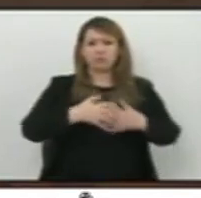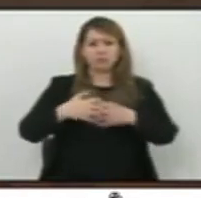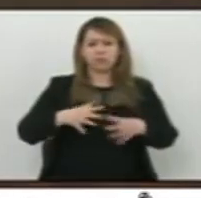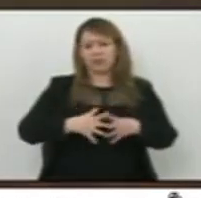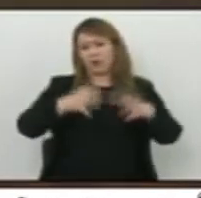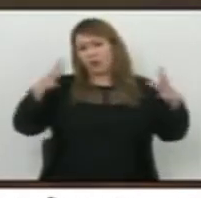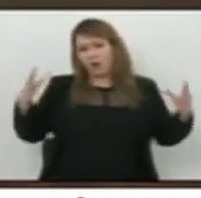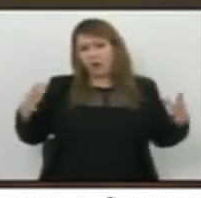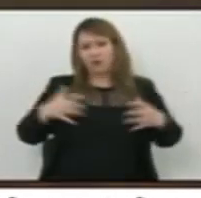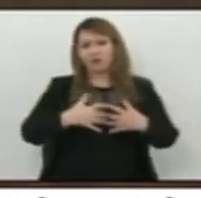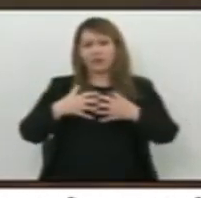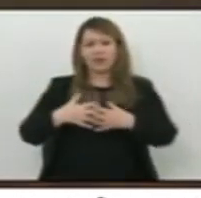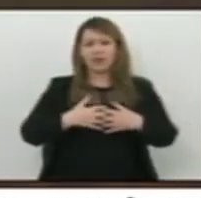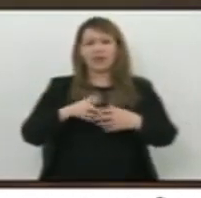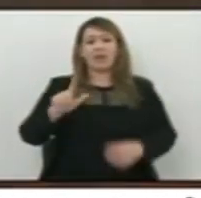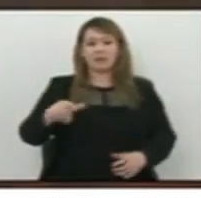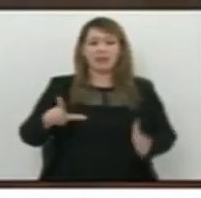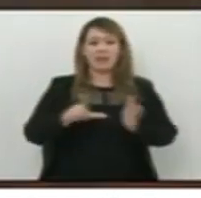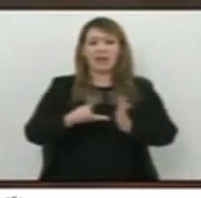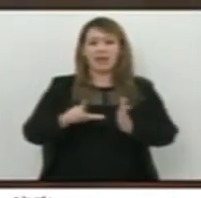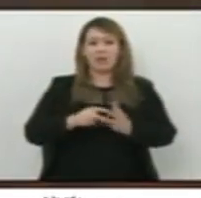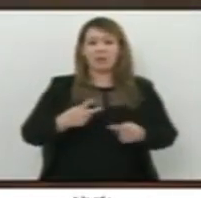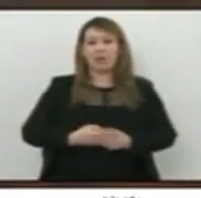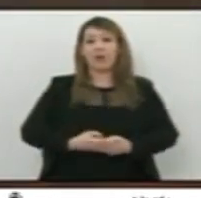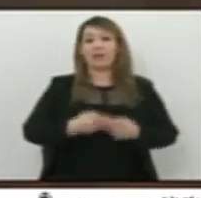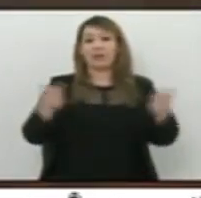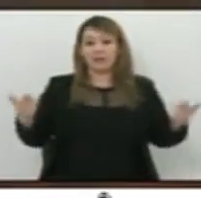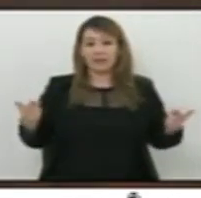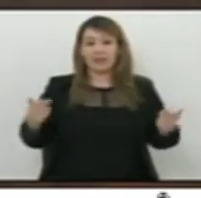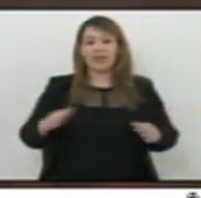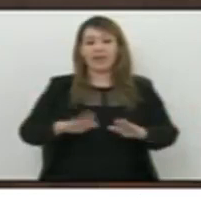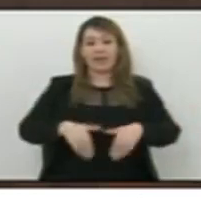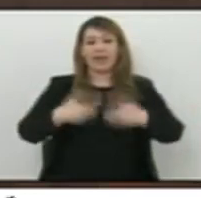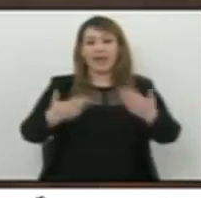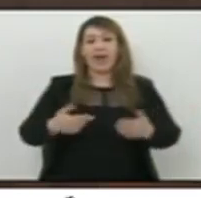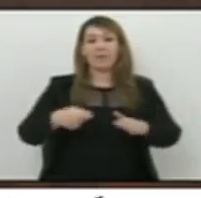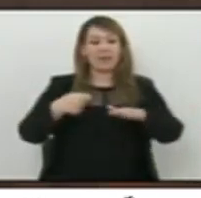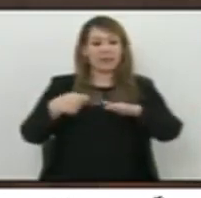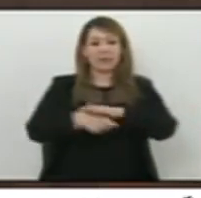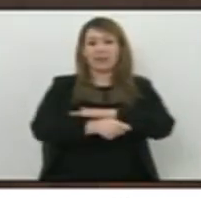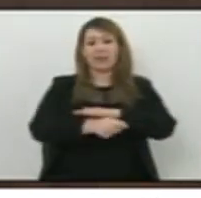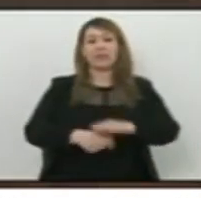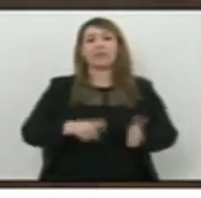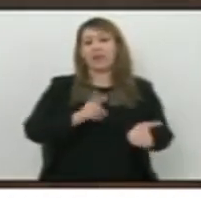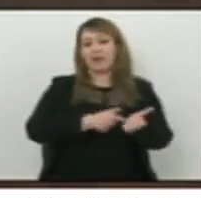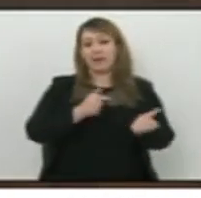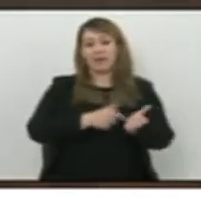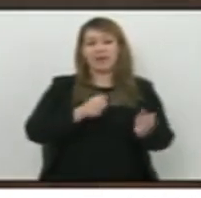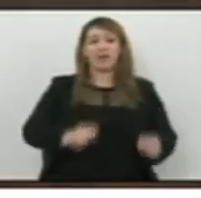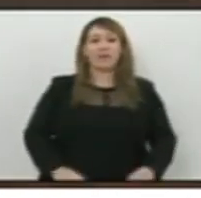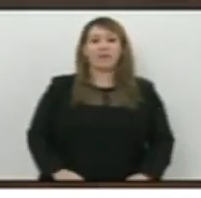بالالتزام قانوني باش يصرحوا ويدفعوا من بعد يعني الآن فيه